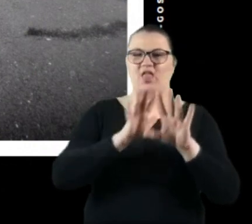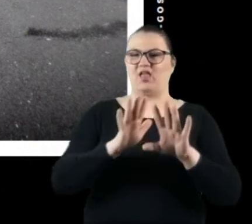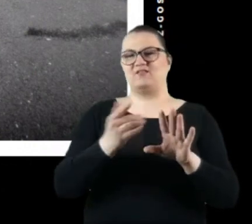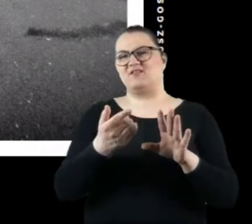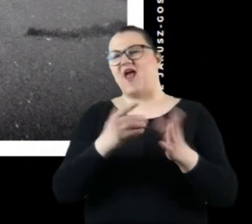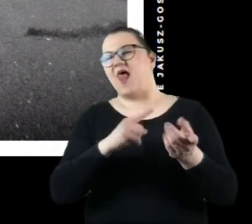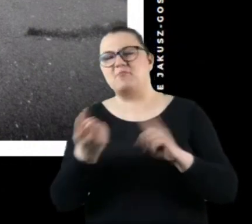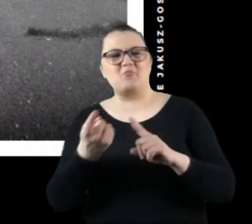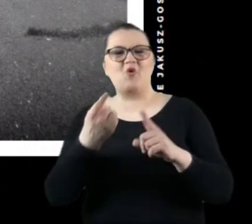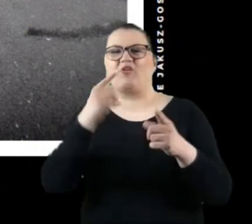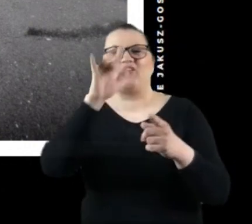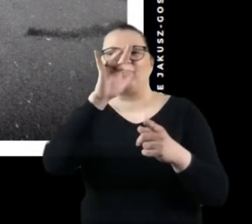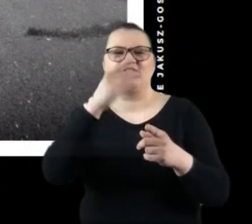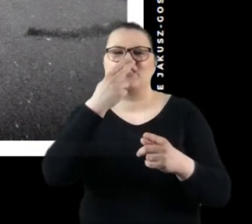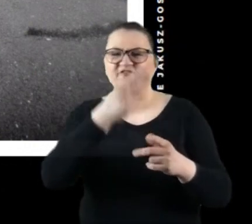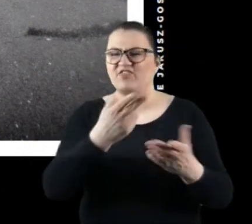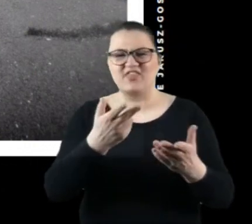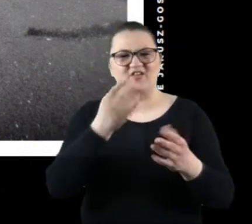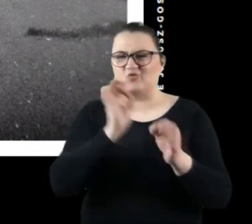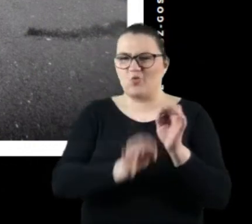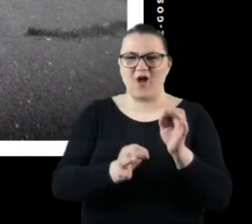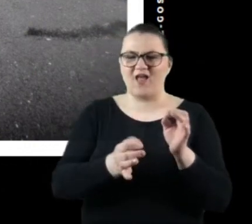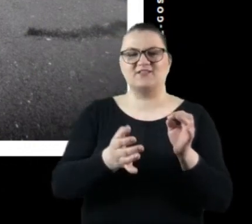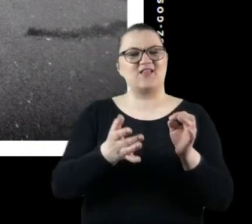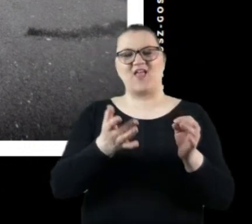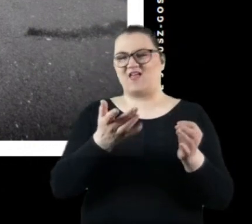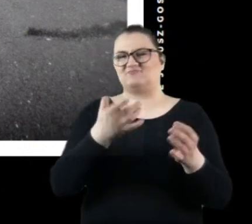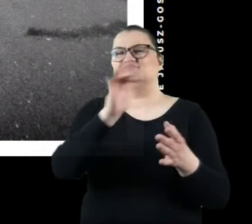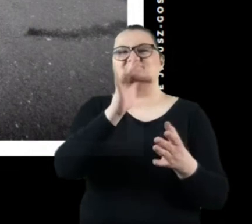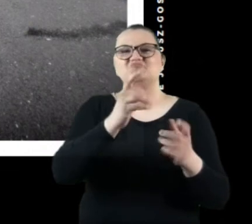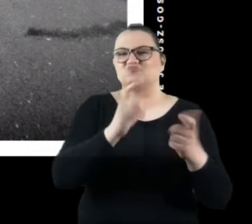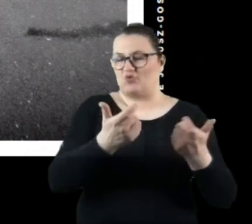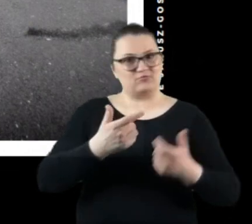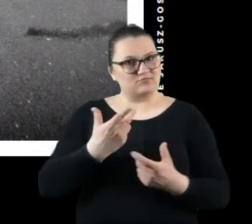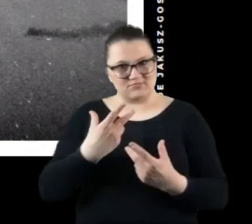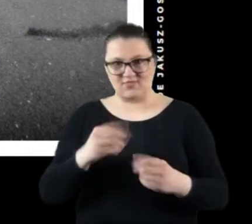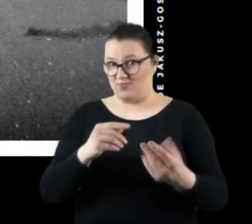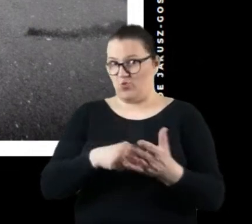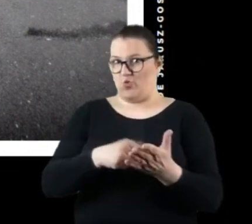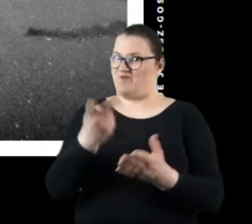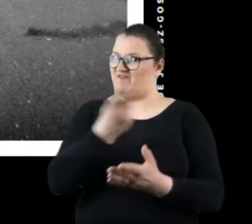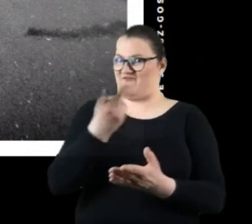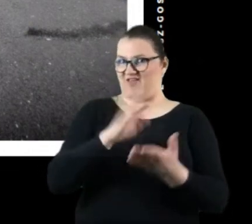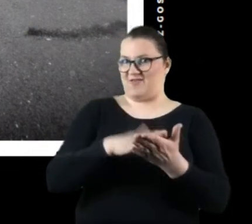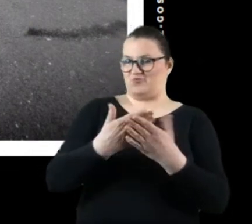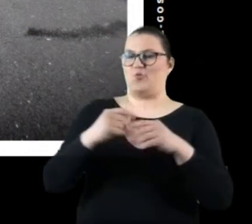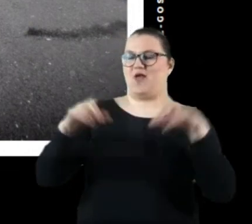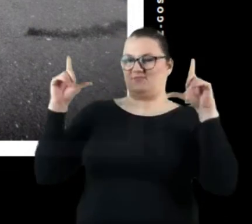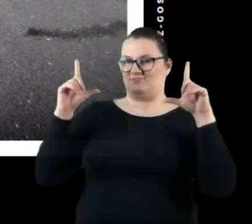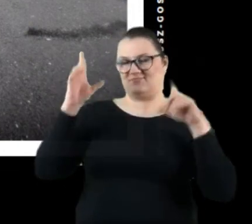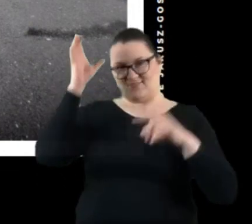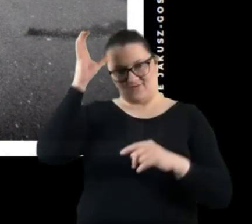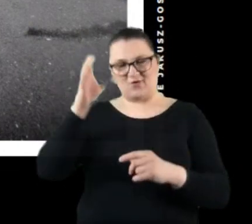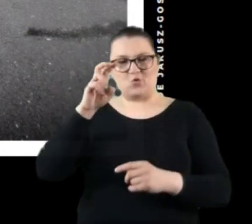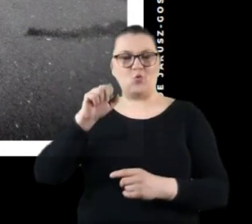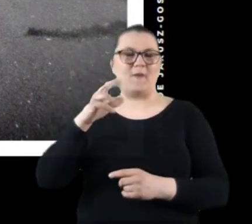wiadomo zbytnio o co chodzi i co na tym zdjęciu się znajduje. Tutaj są przykłady zdjęć autorstwa Huberta